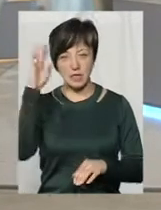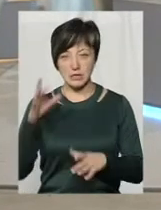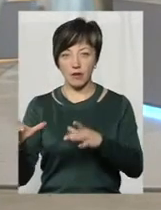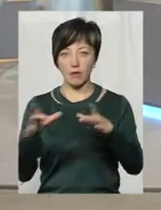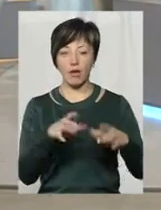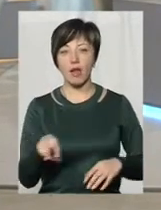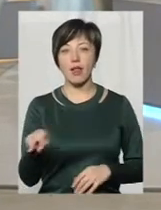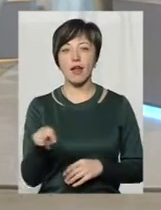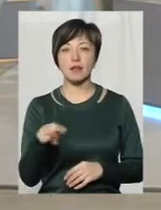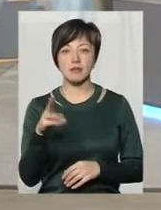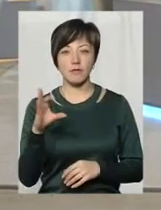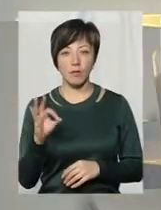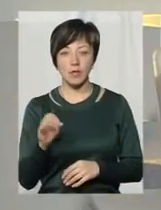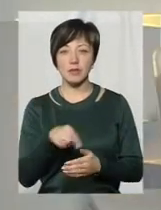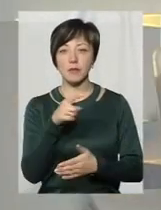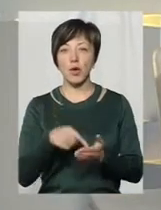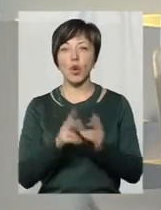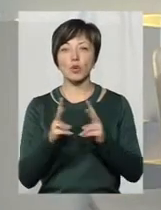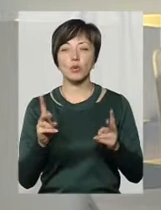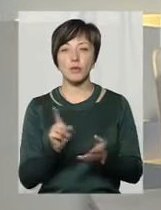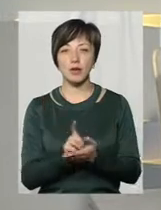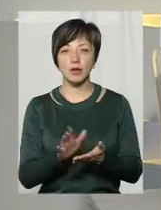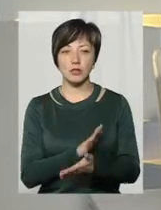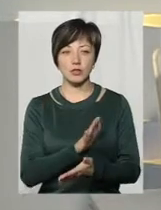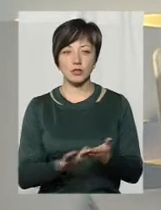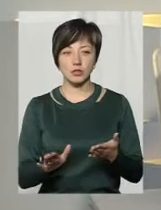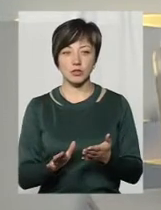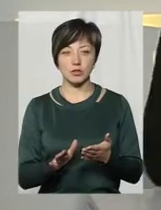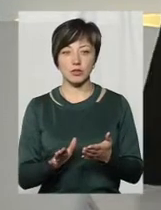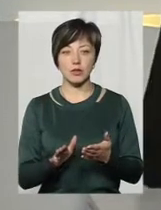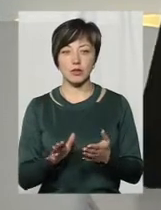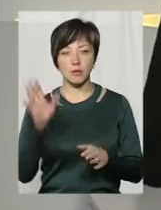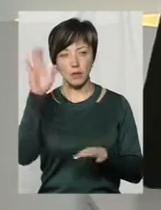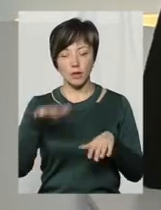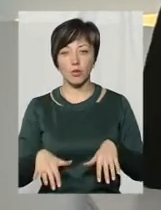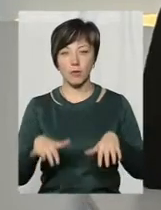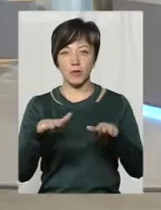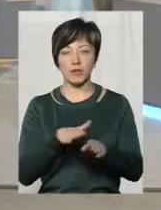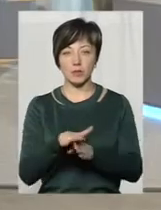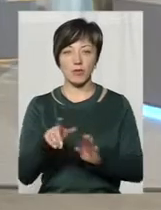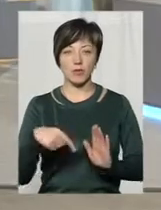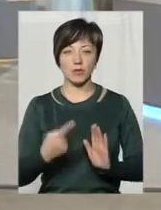лезнєго. Запитують, хто його має чистили, тому що там через нього підтоплення відбувається.